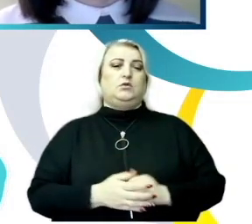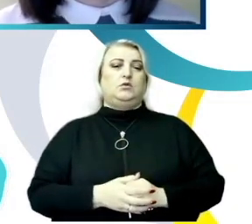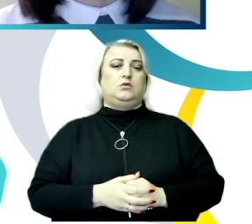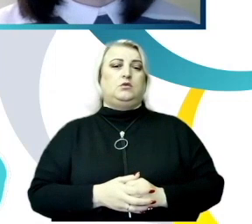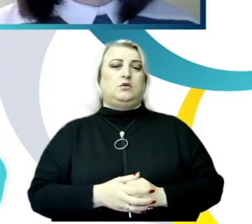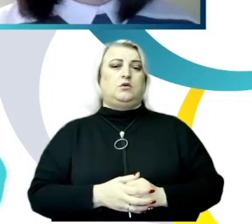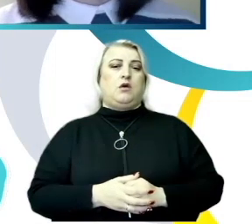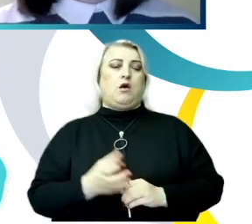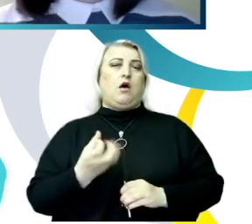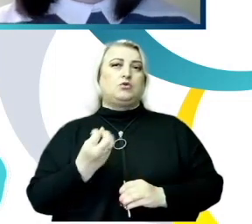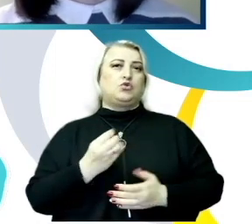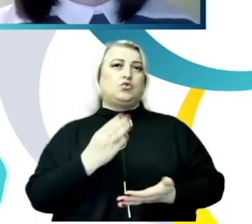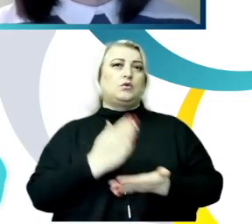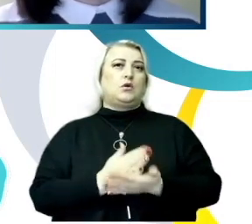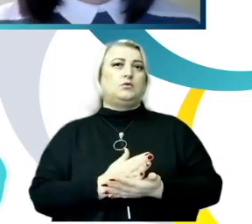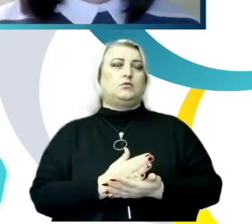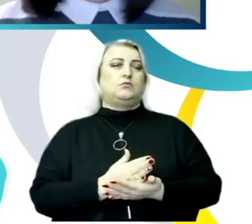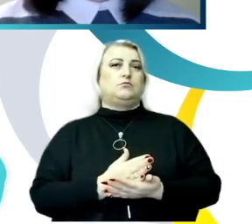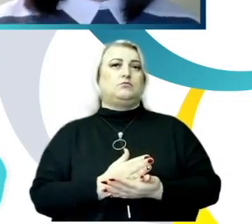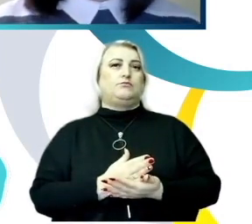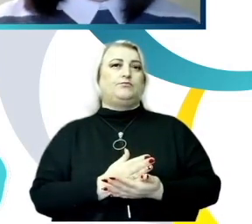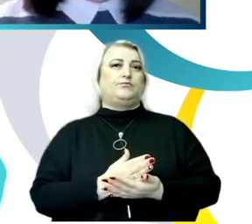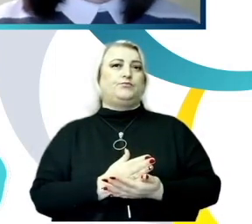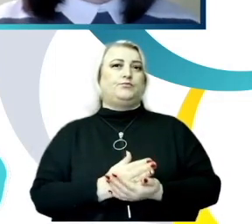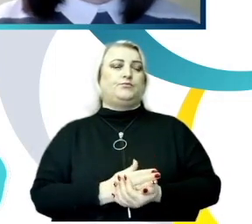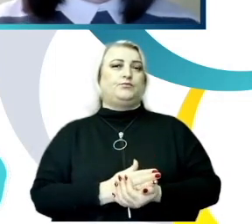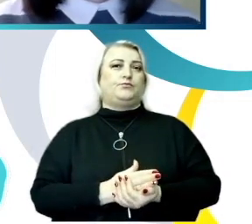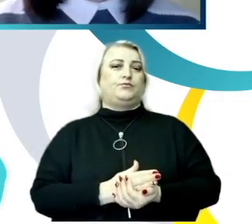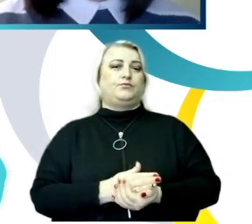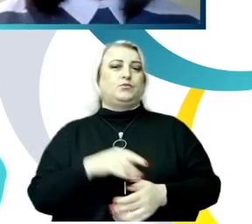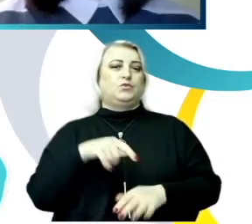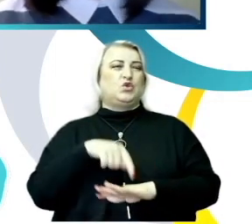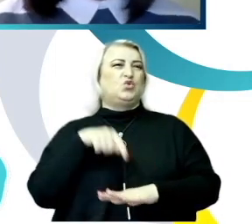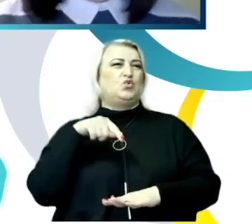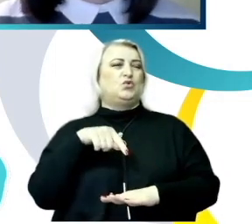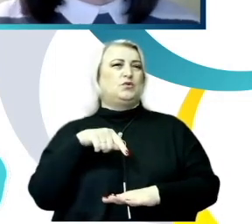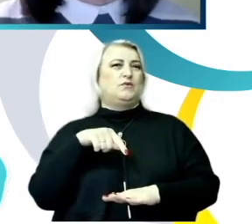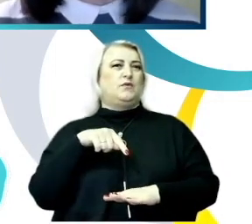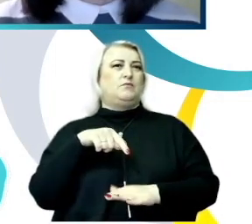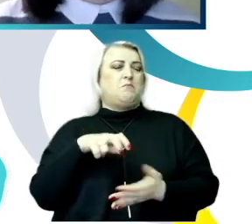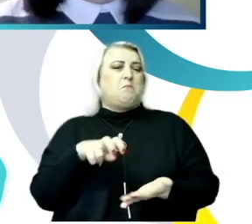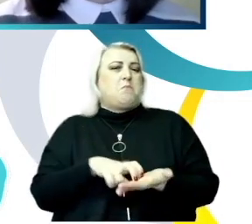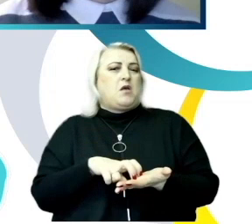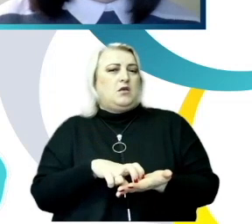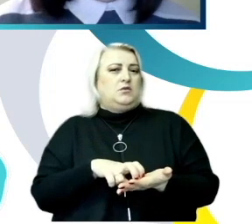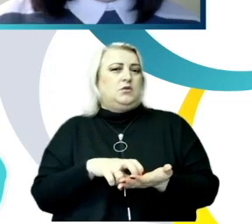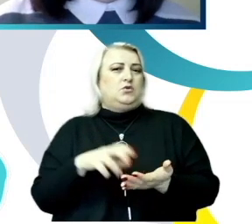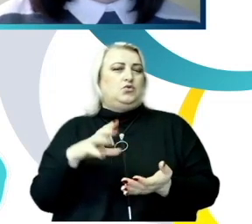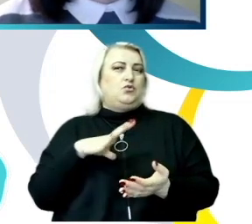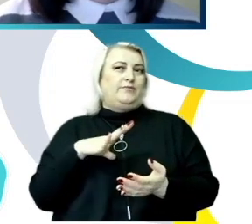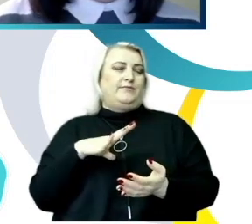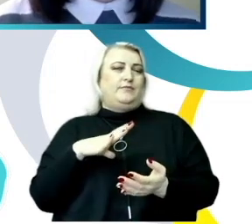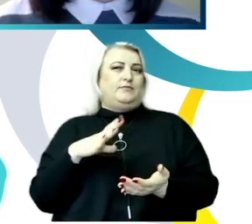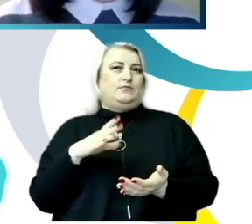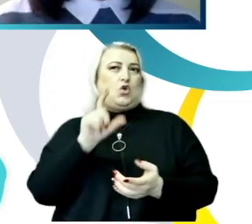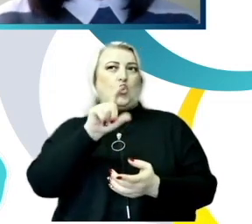sentiment de autoculpabilizare, acest sentiment sau frica de a fi blamați social pentru